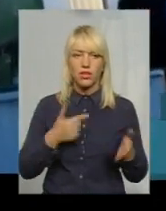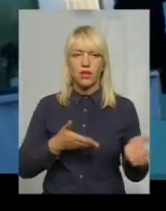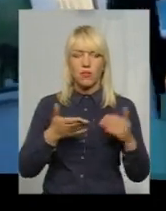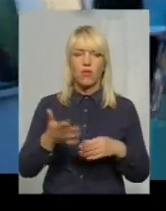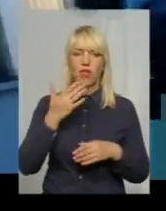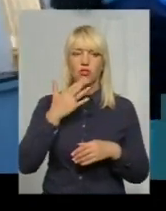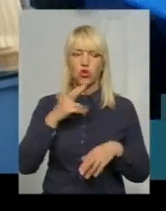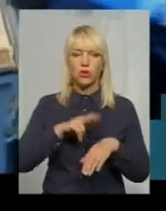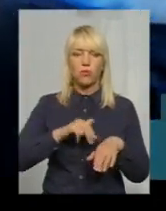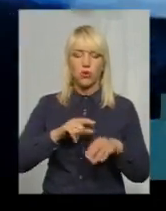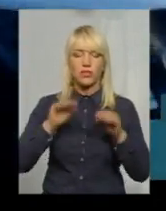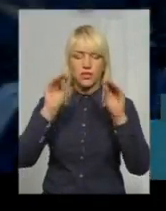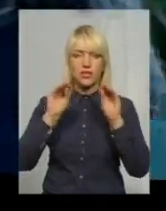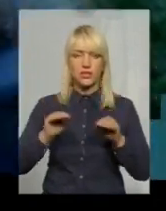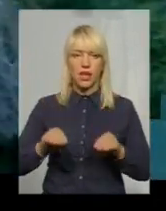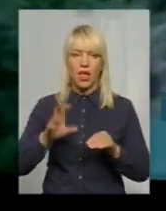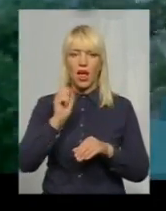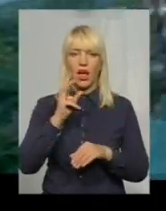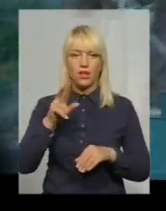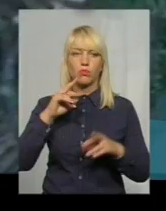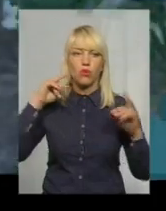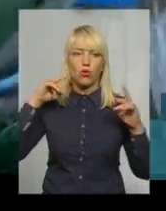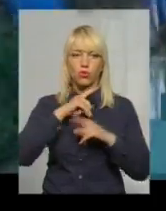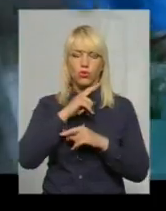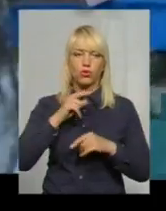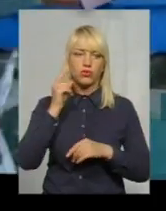і скласти акт по факту отруєння бджіл. Проходьте, будь ласка.